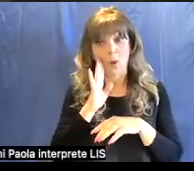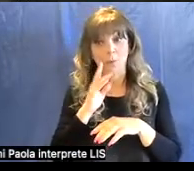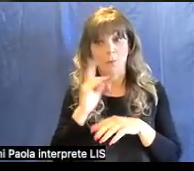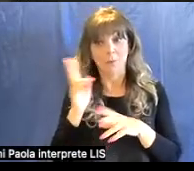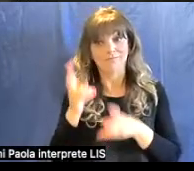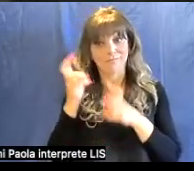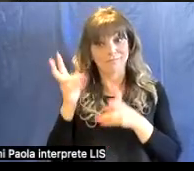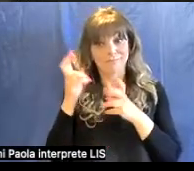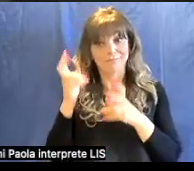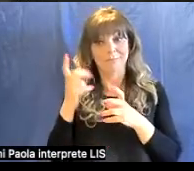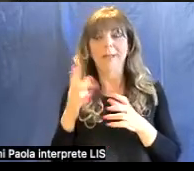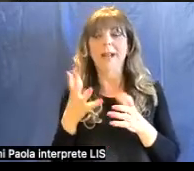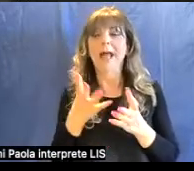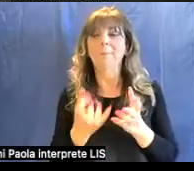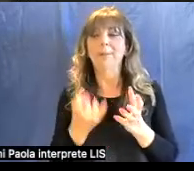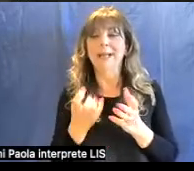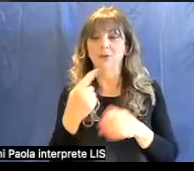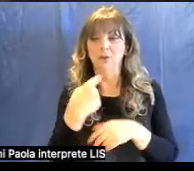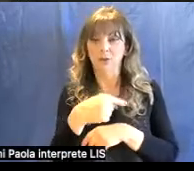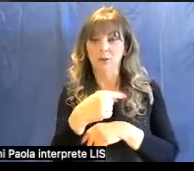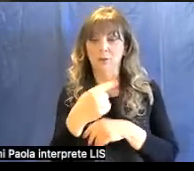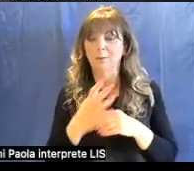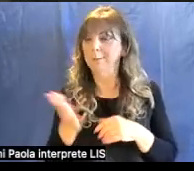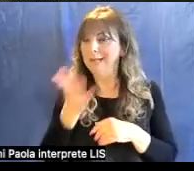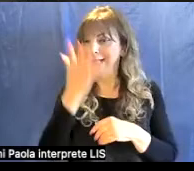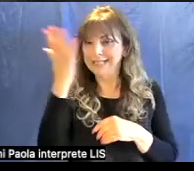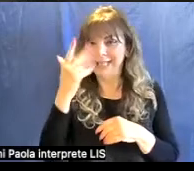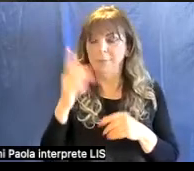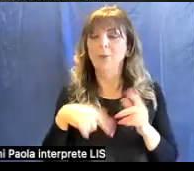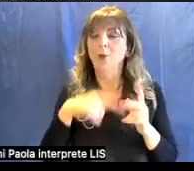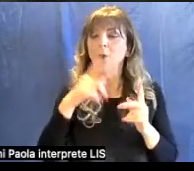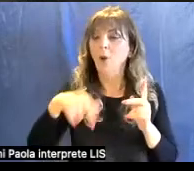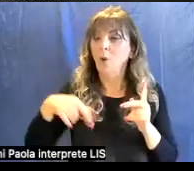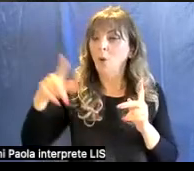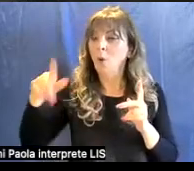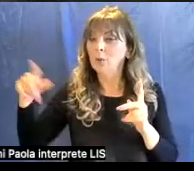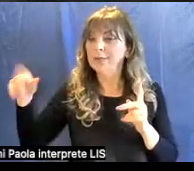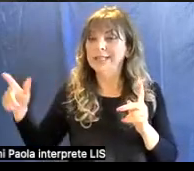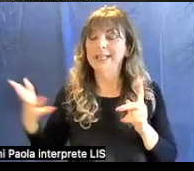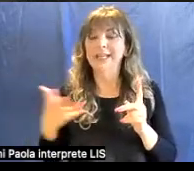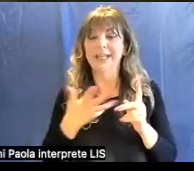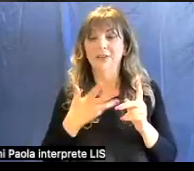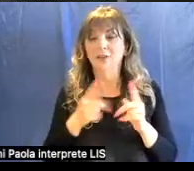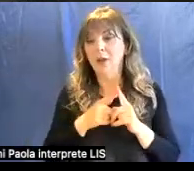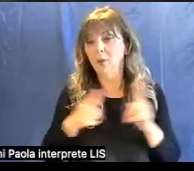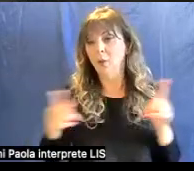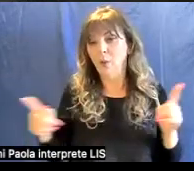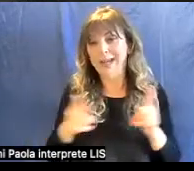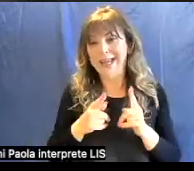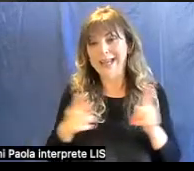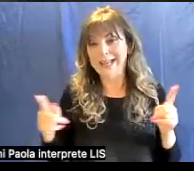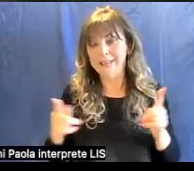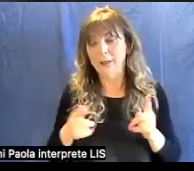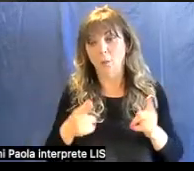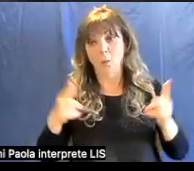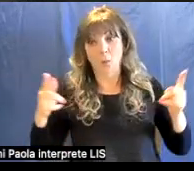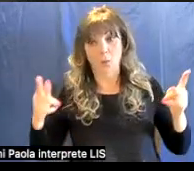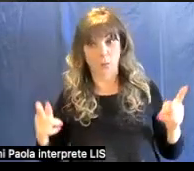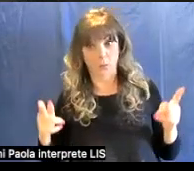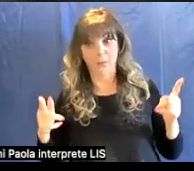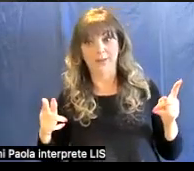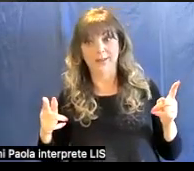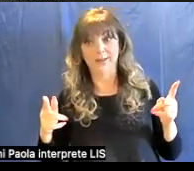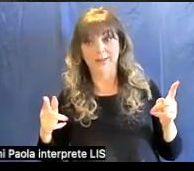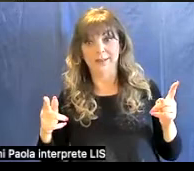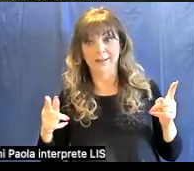applicazioni. Per esempio, le onde che hanno una lunghezza d'onda molto ampia dell'ordine